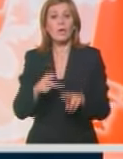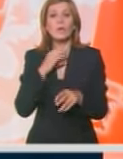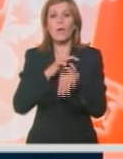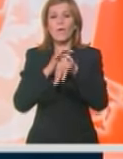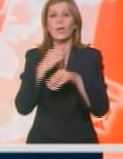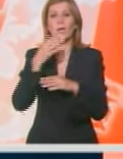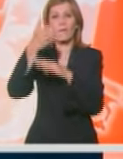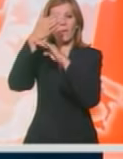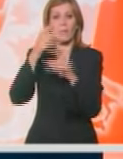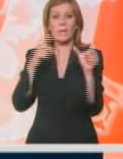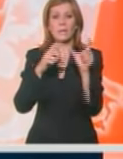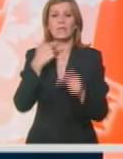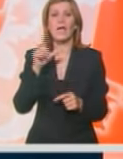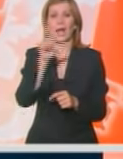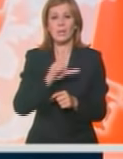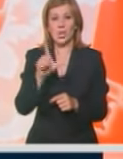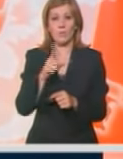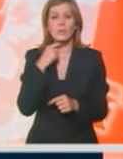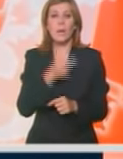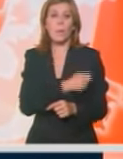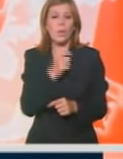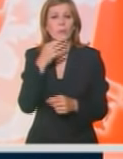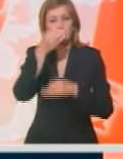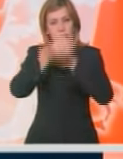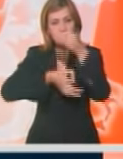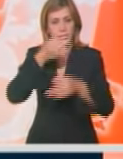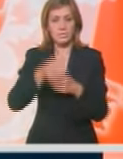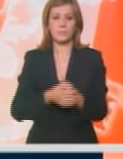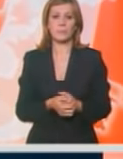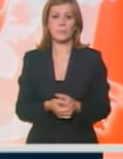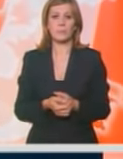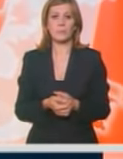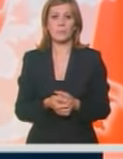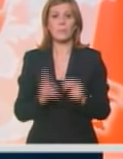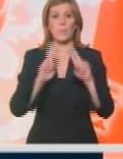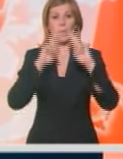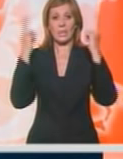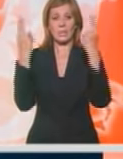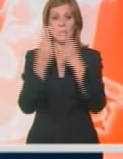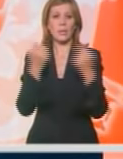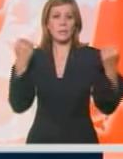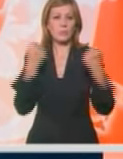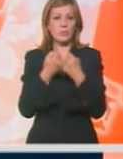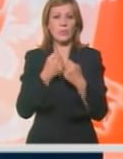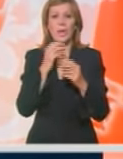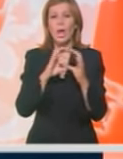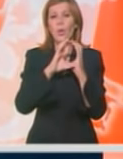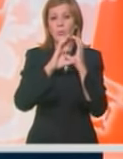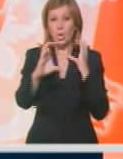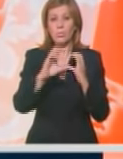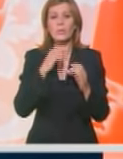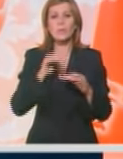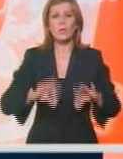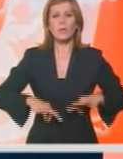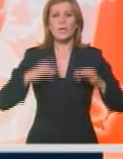na firmu Standard iz Leskovca. Policija sprovodi istragu. Svet. U Udesu autobusa jutros na severu